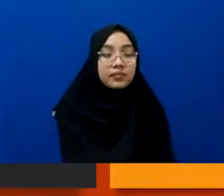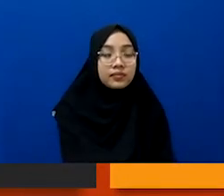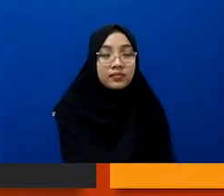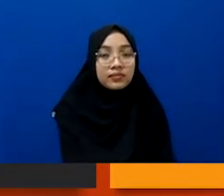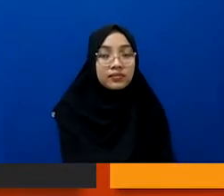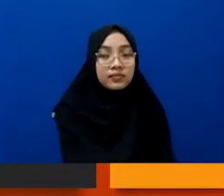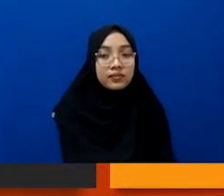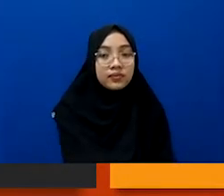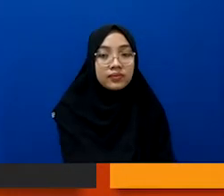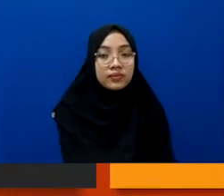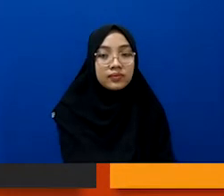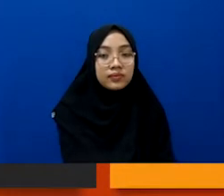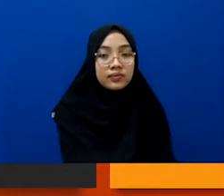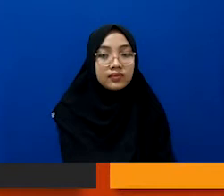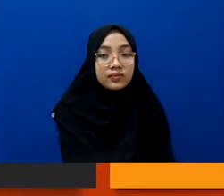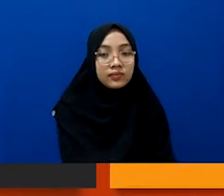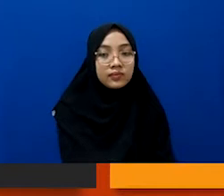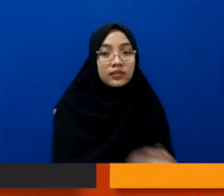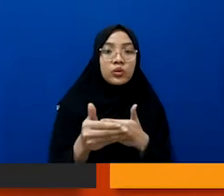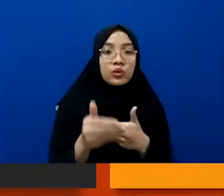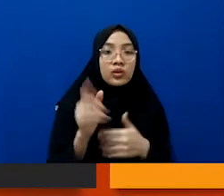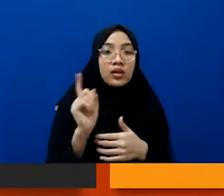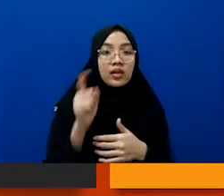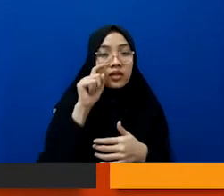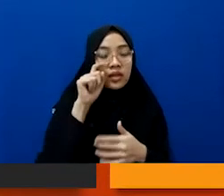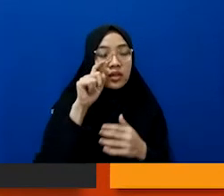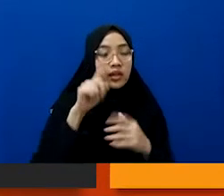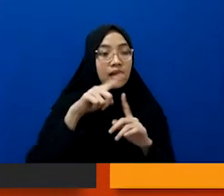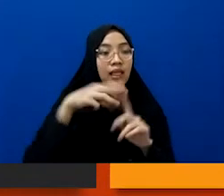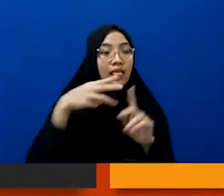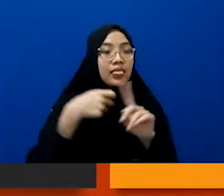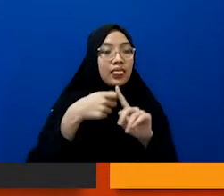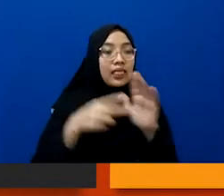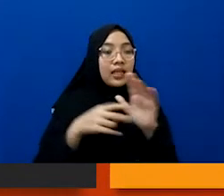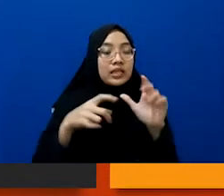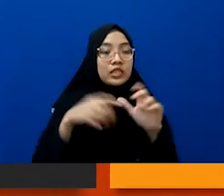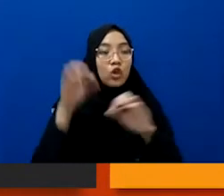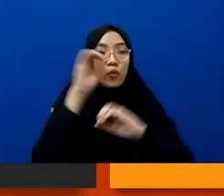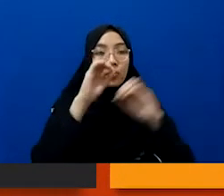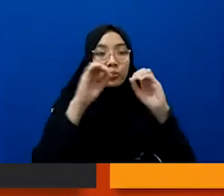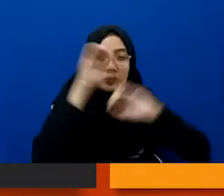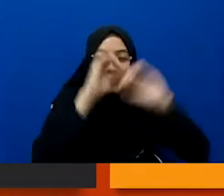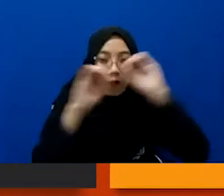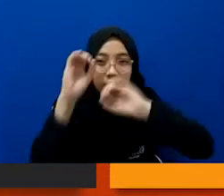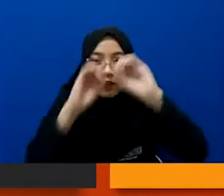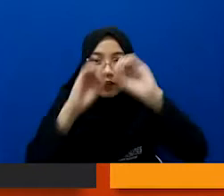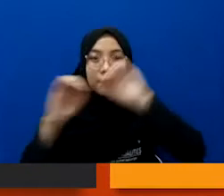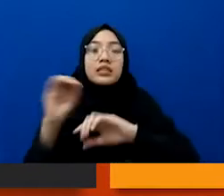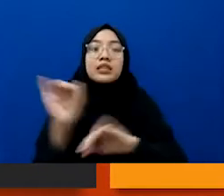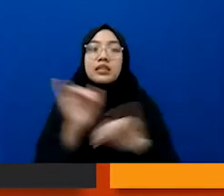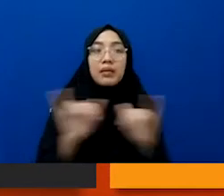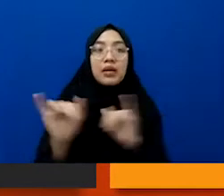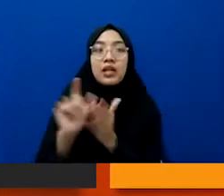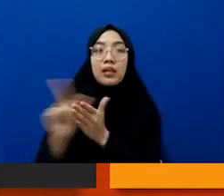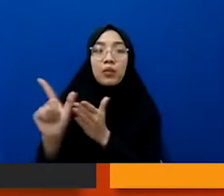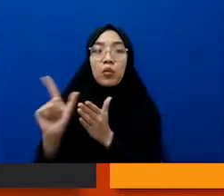nah kemudian juga ada teknik yang namanya observasi nah observasi ini sama dengan yang namanya reportase ya teman